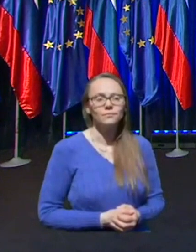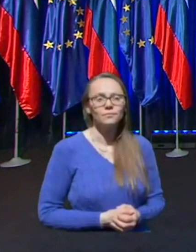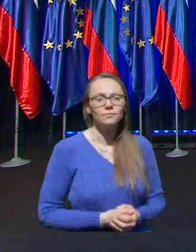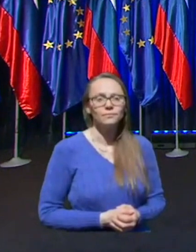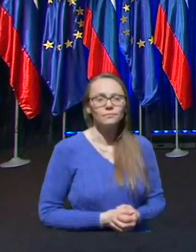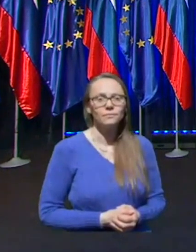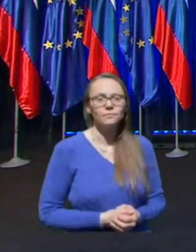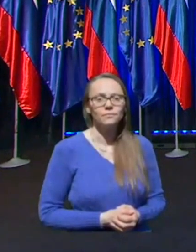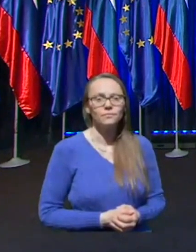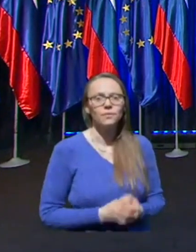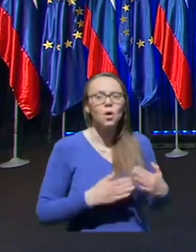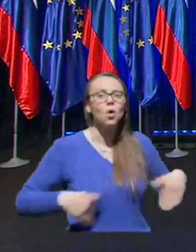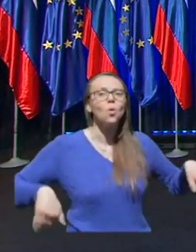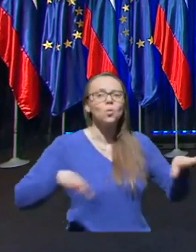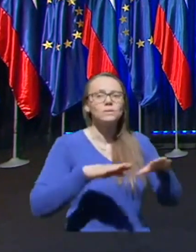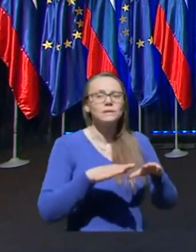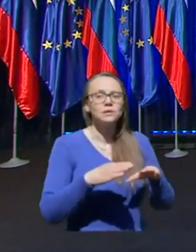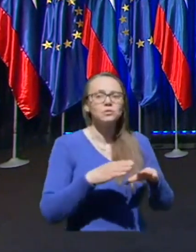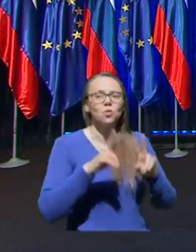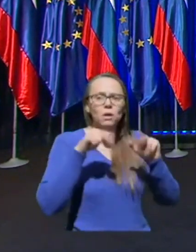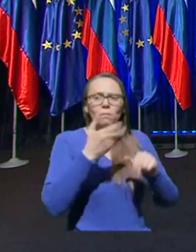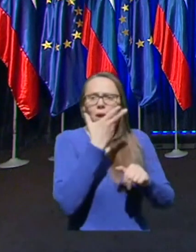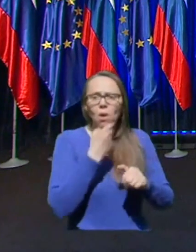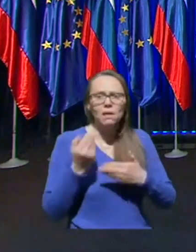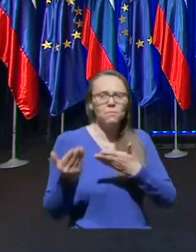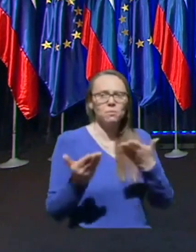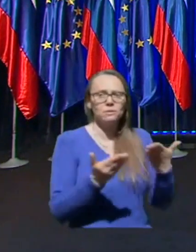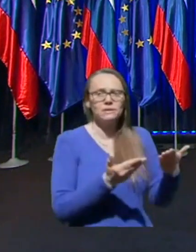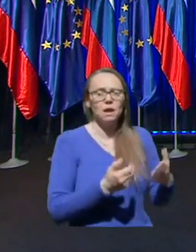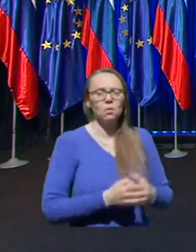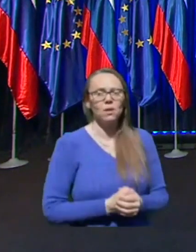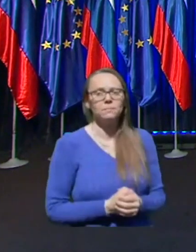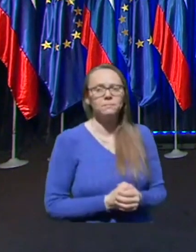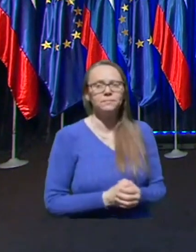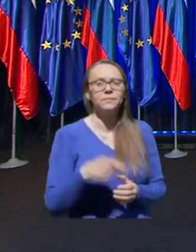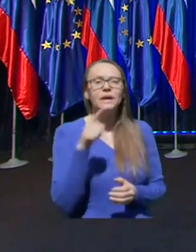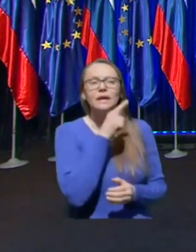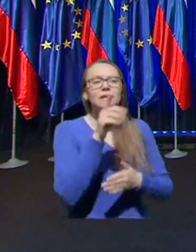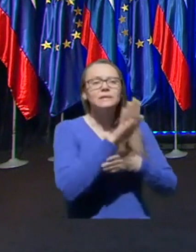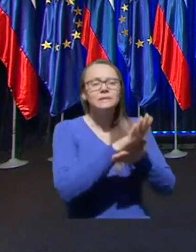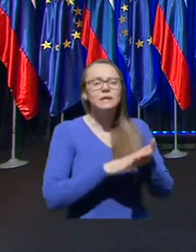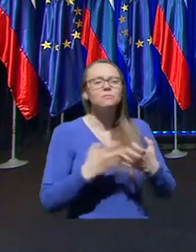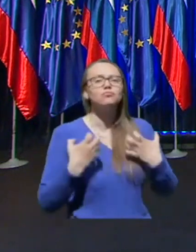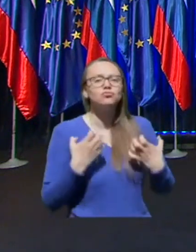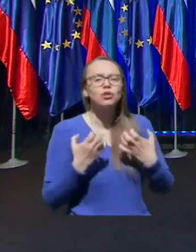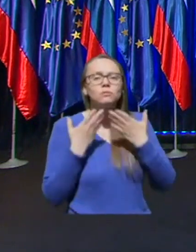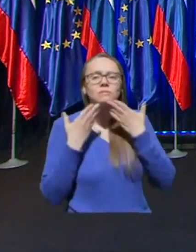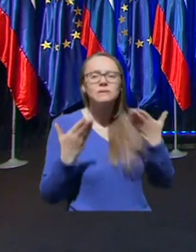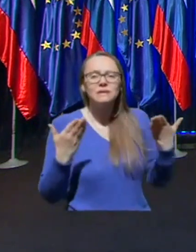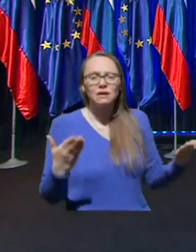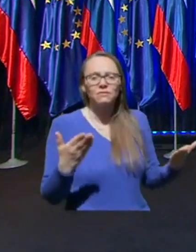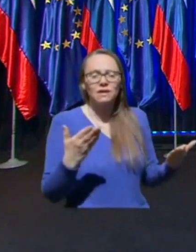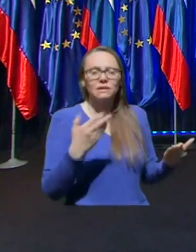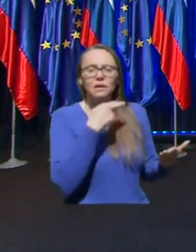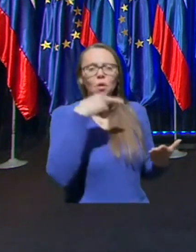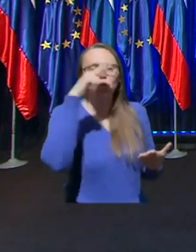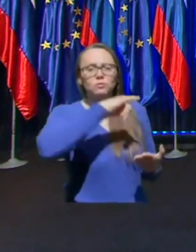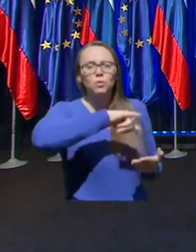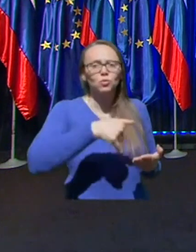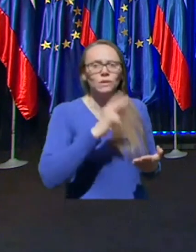Vse skupaj prav lepo pozdravljam in se obvodoma želim zahvaliti gospodu Jeliku Hacinu,